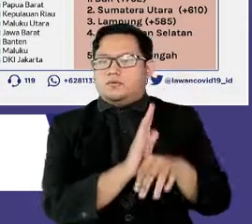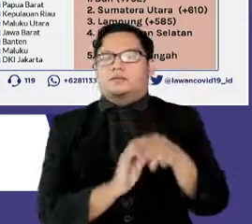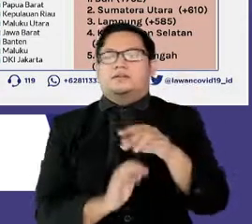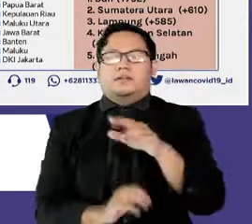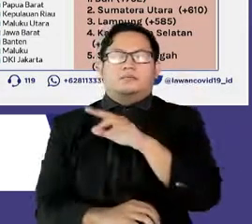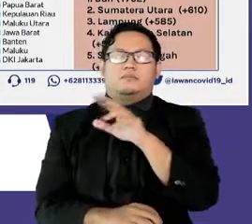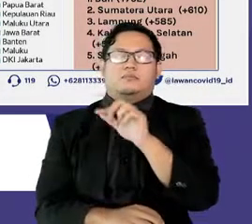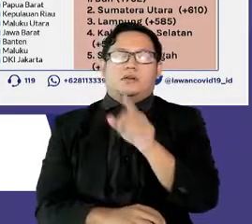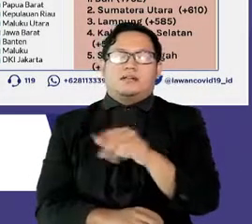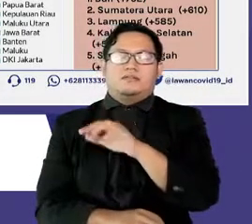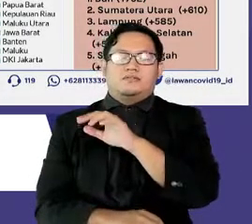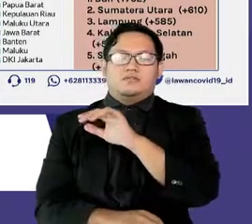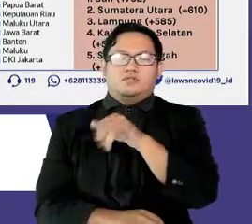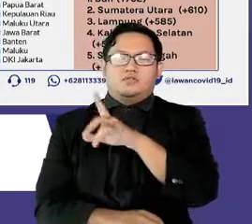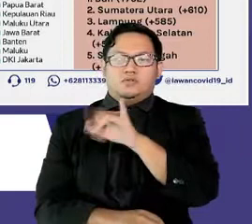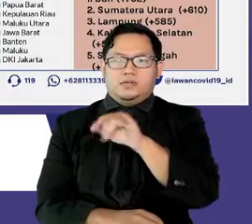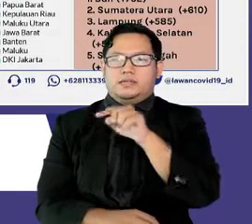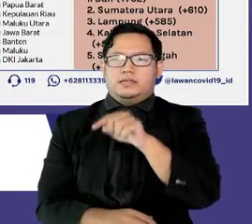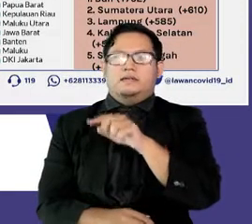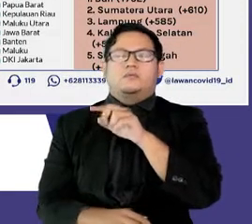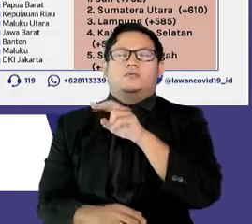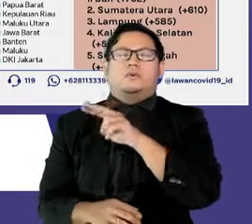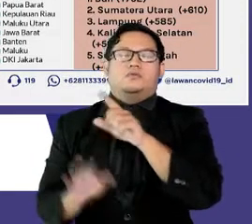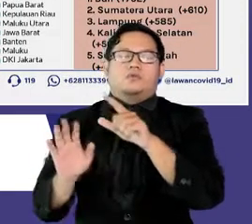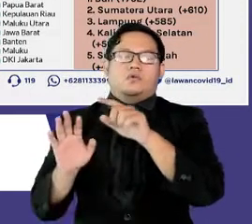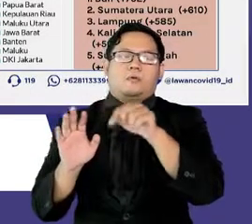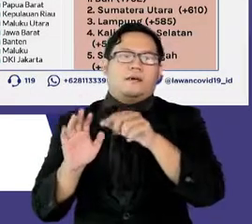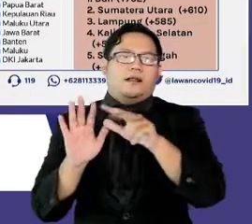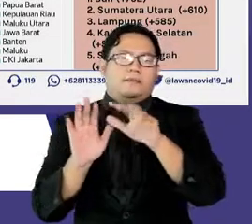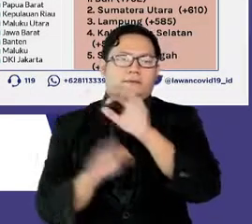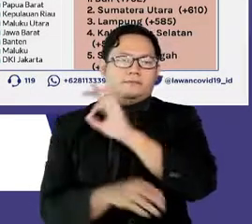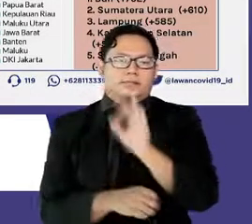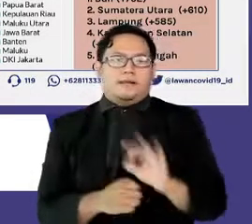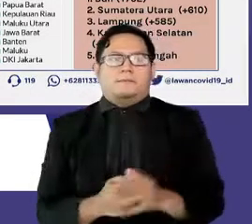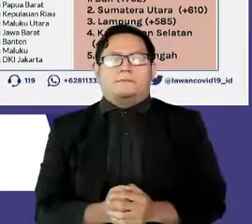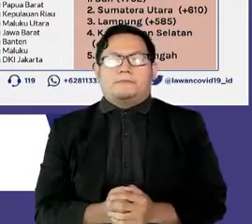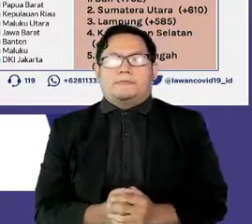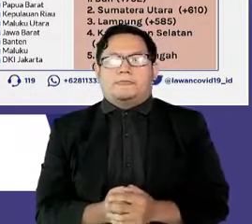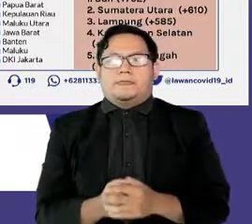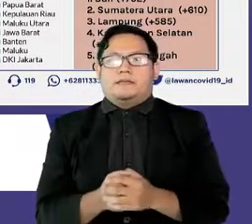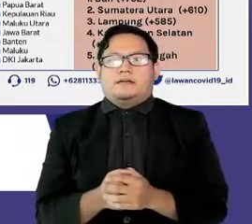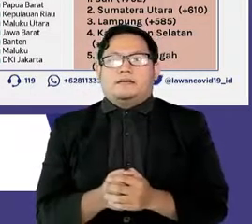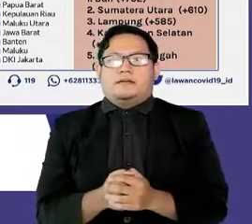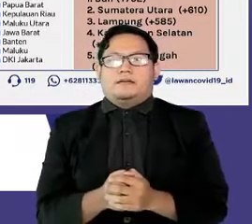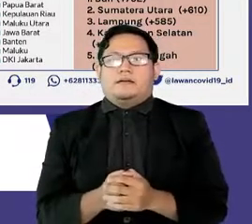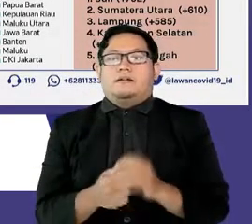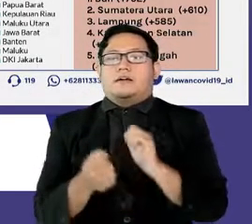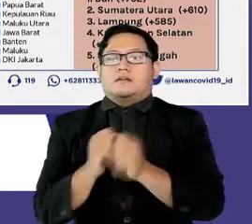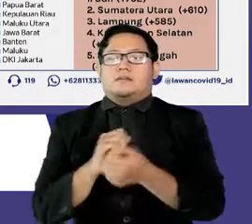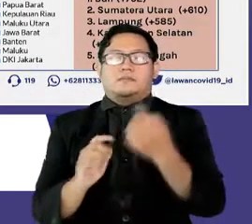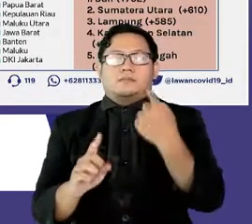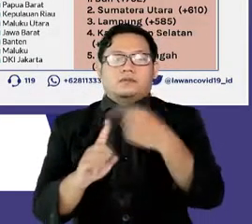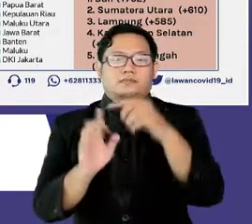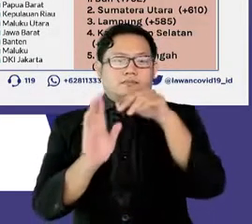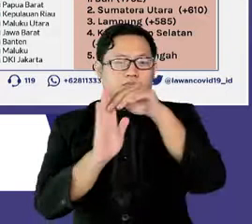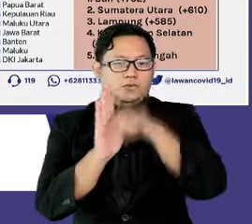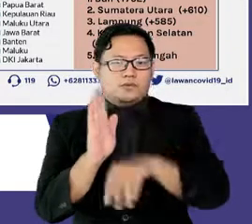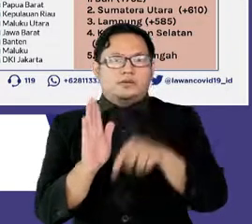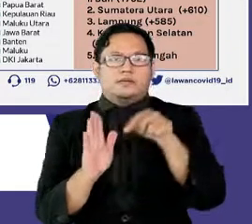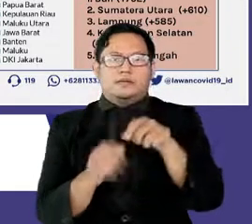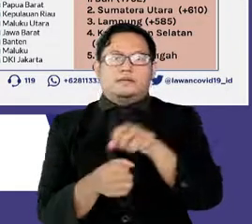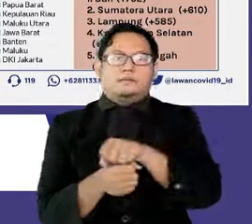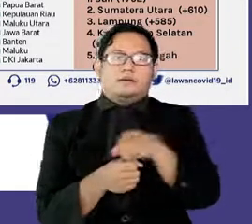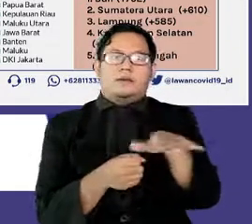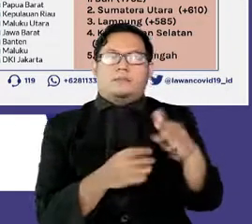27,4 persen. Positivity rate dan kasus positif yang turun ini juga berdampak positif pada